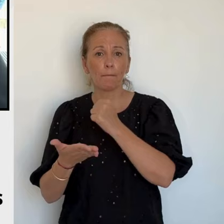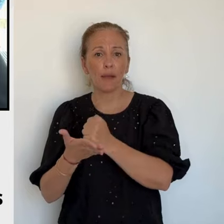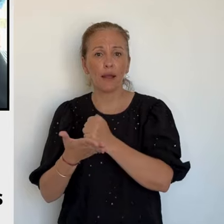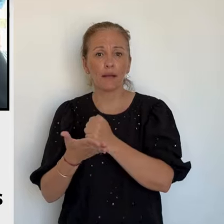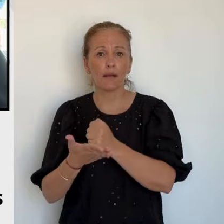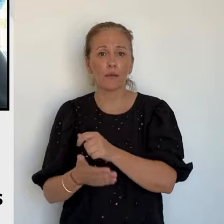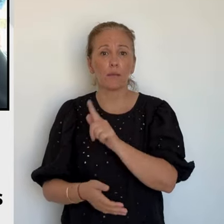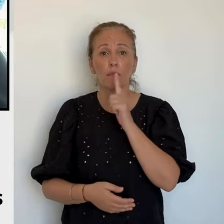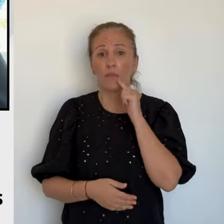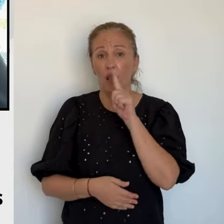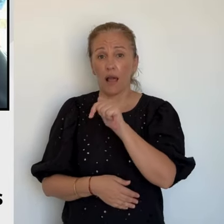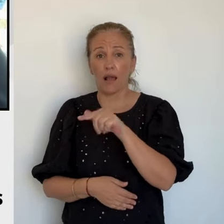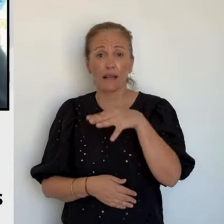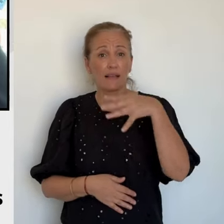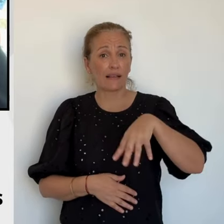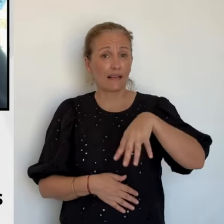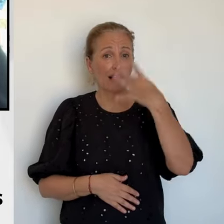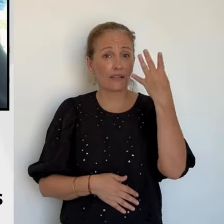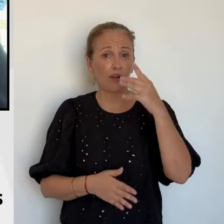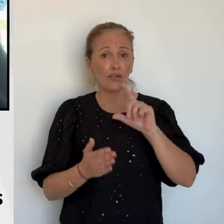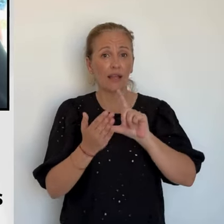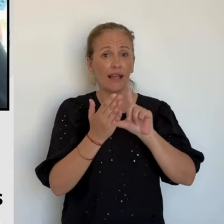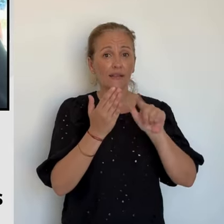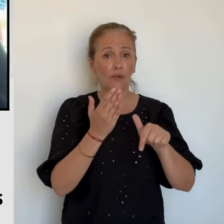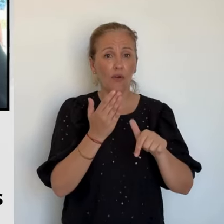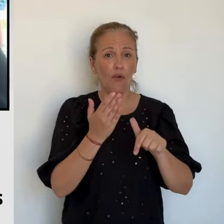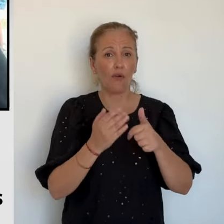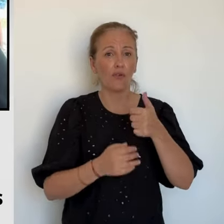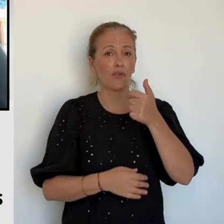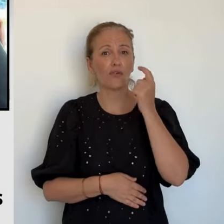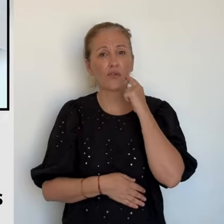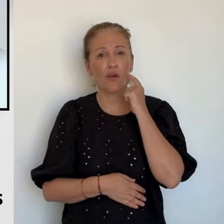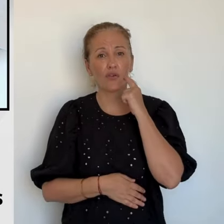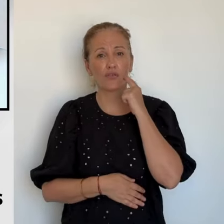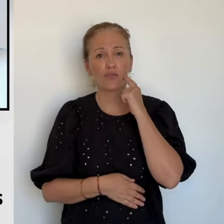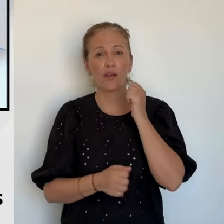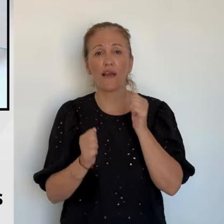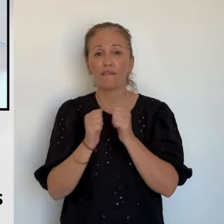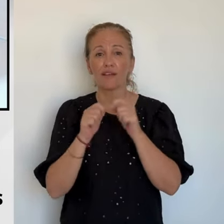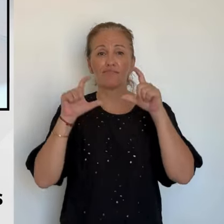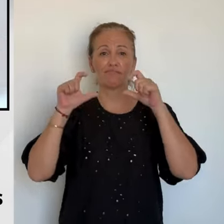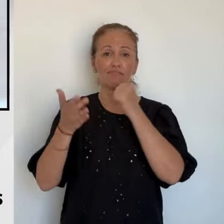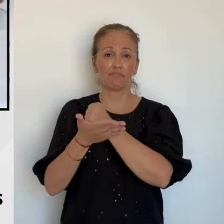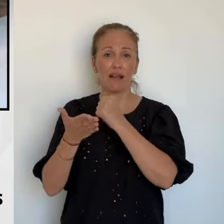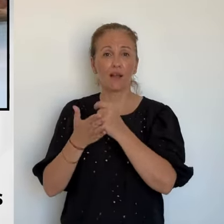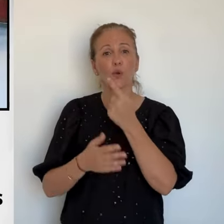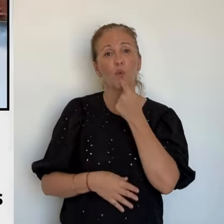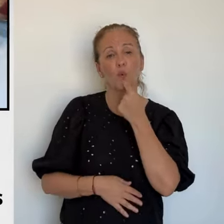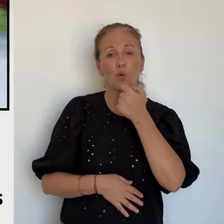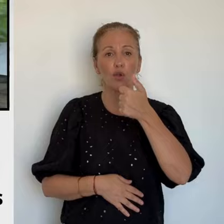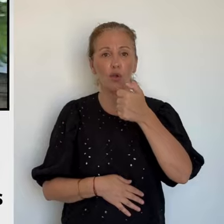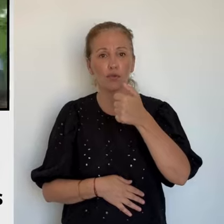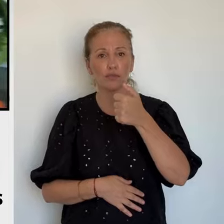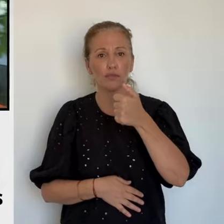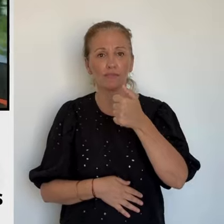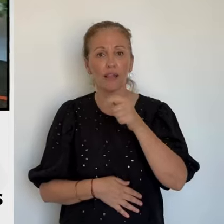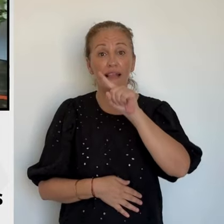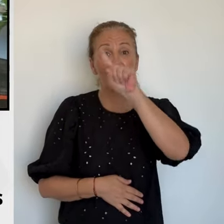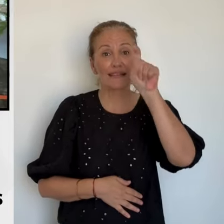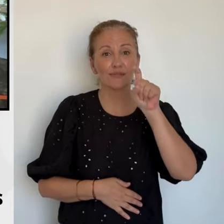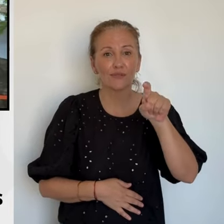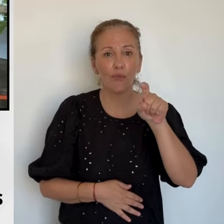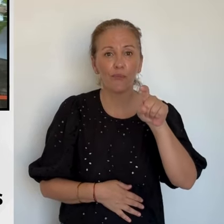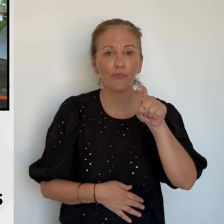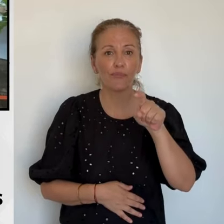mettre en avant tous les produits en achetant directement chez les producteurs. Pour son lancement, 14 restaurants